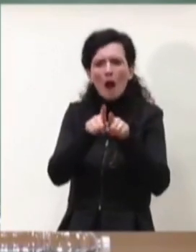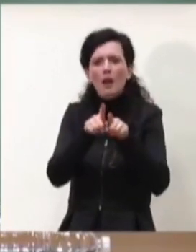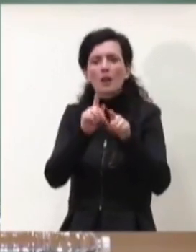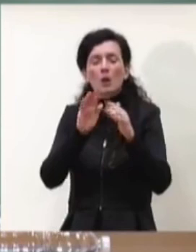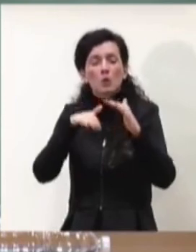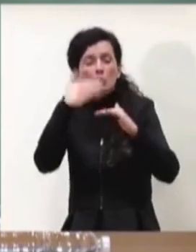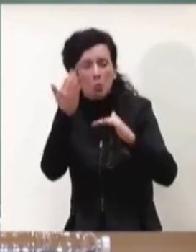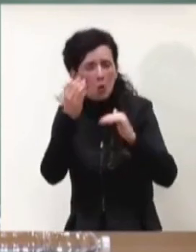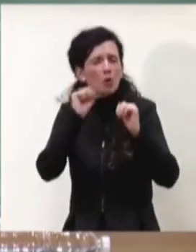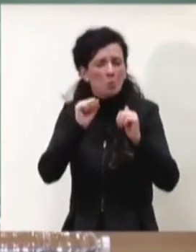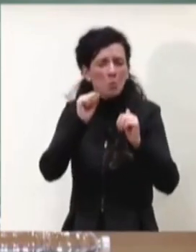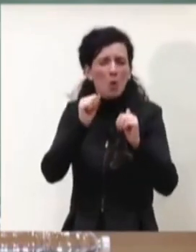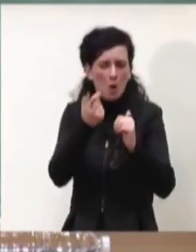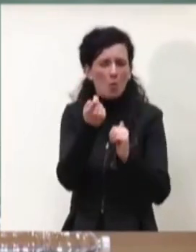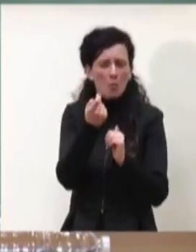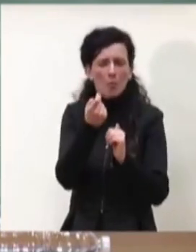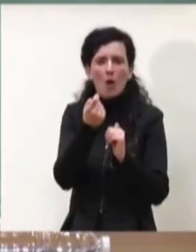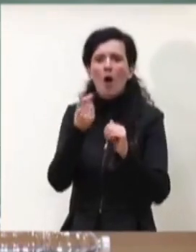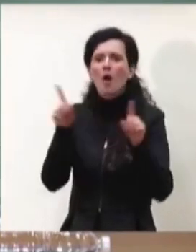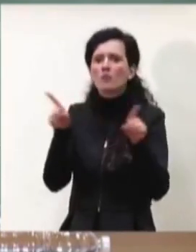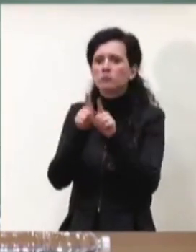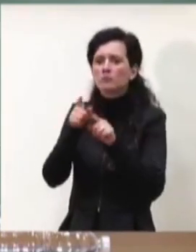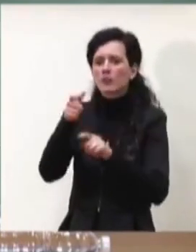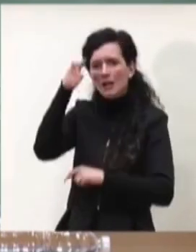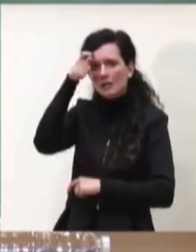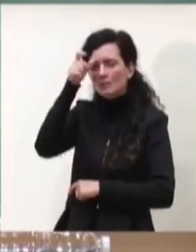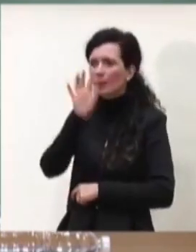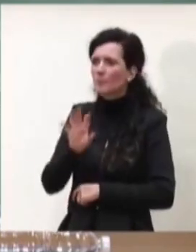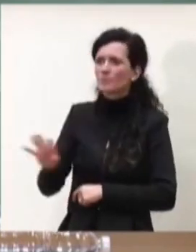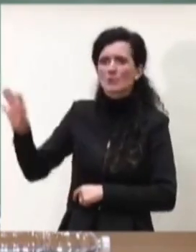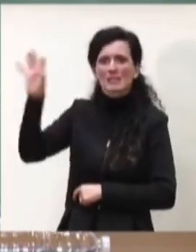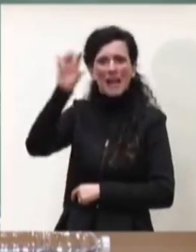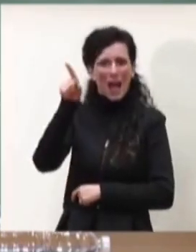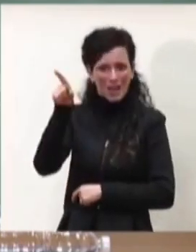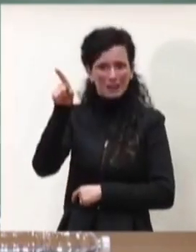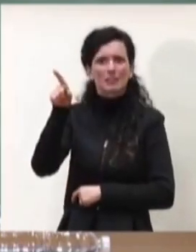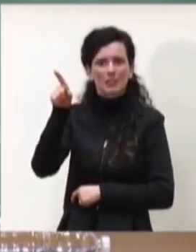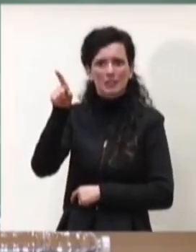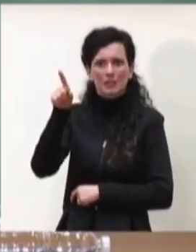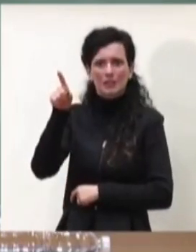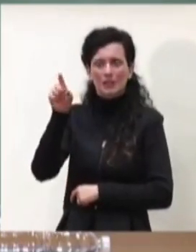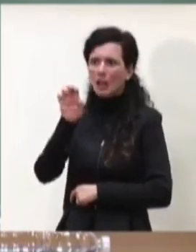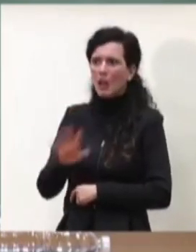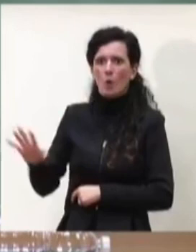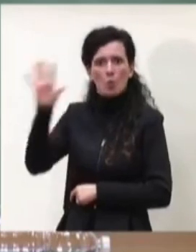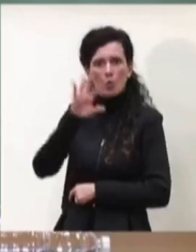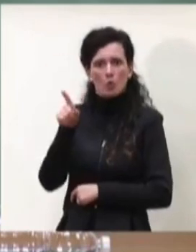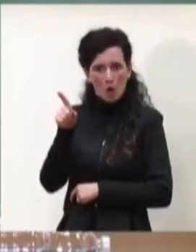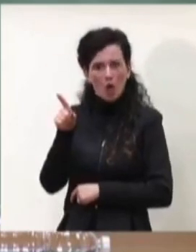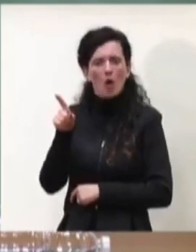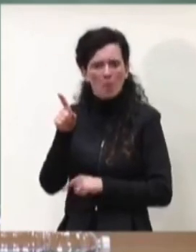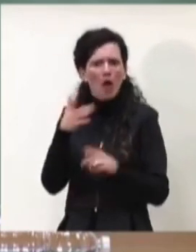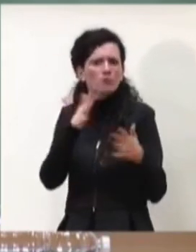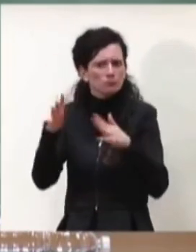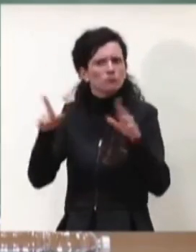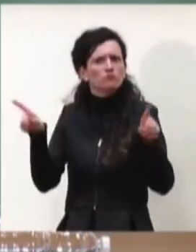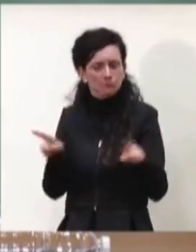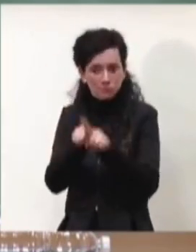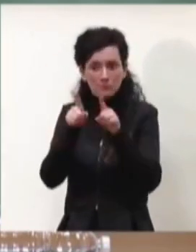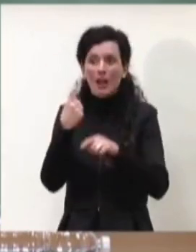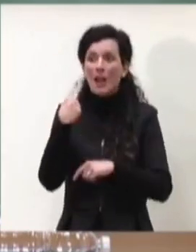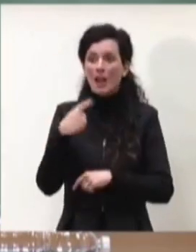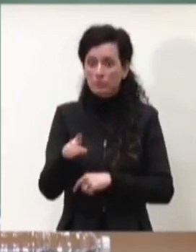terza slide che abbiamo visto e questo ci ha portato agli inizi delle vacanze